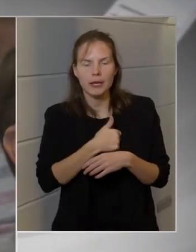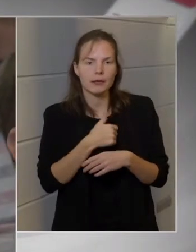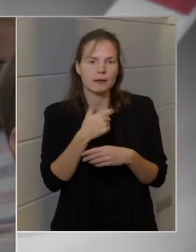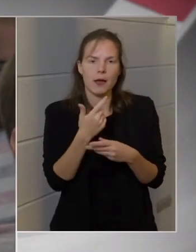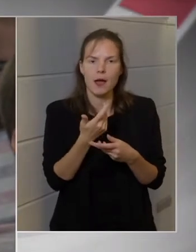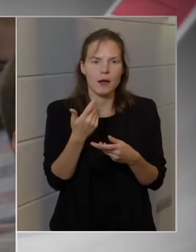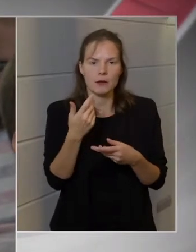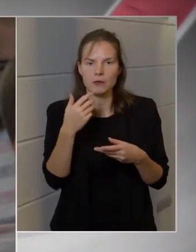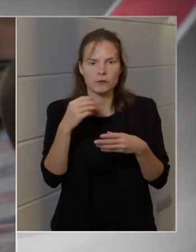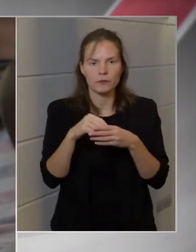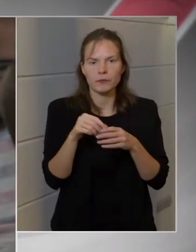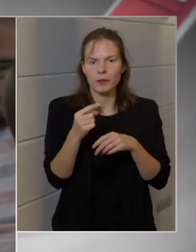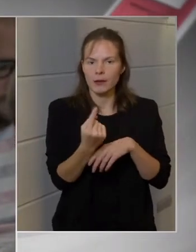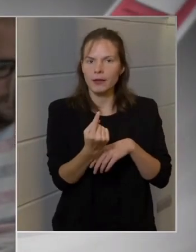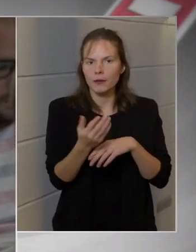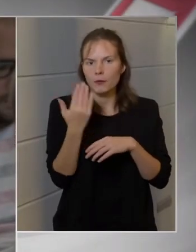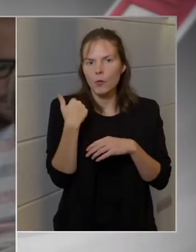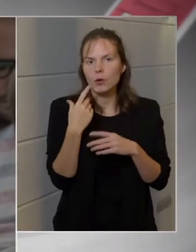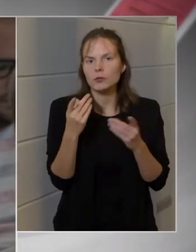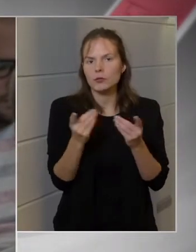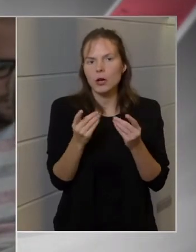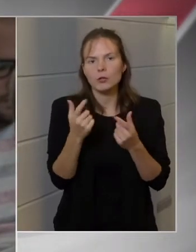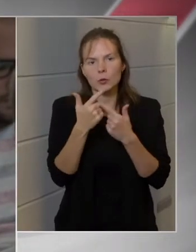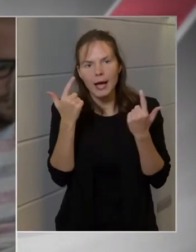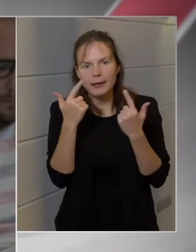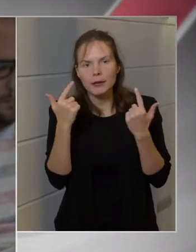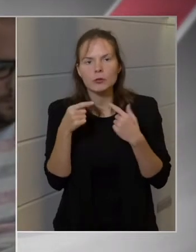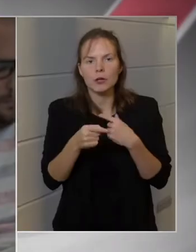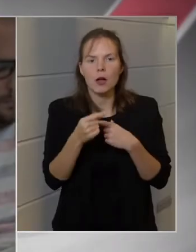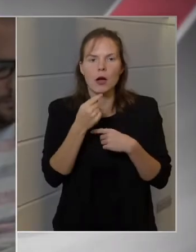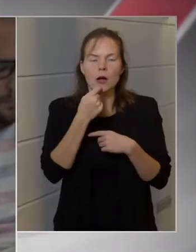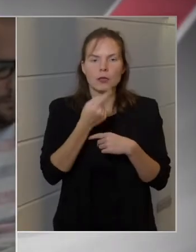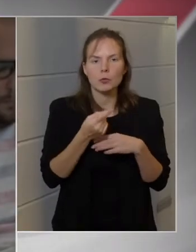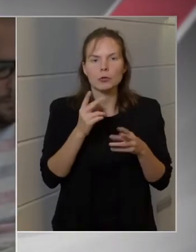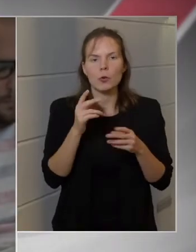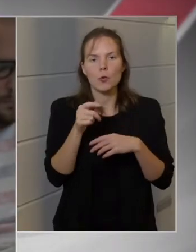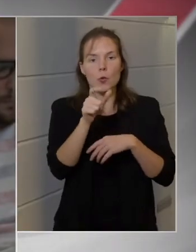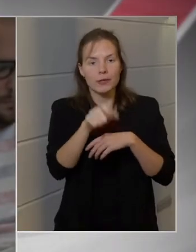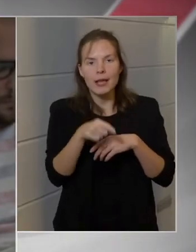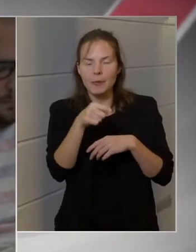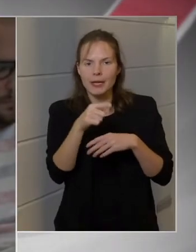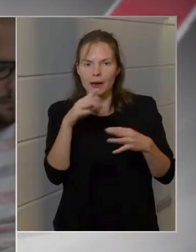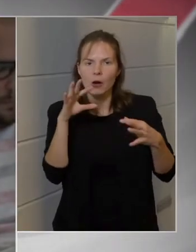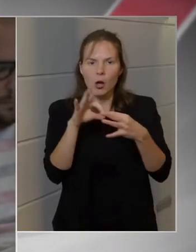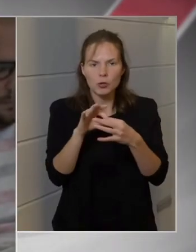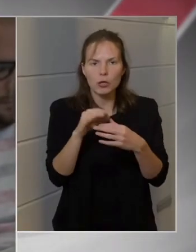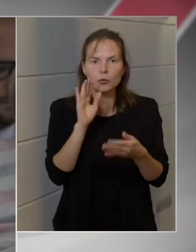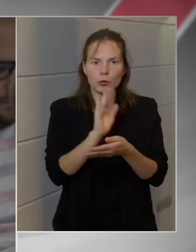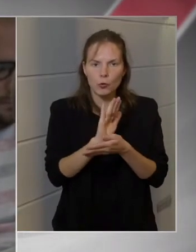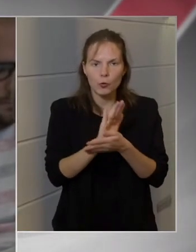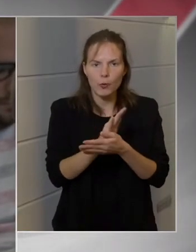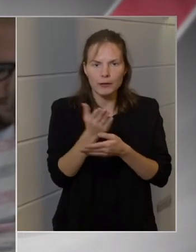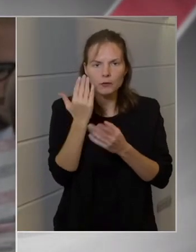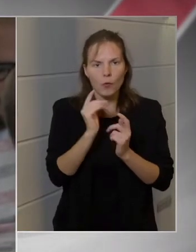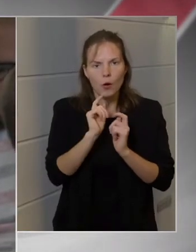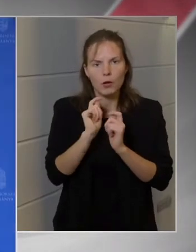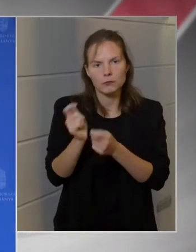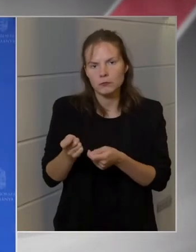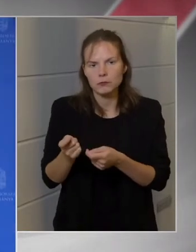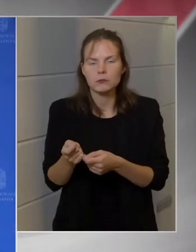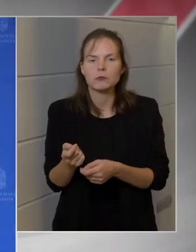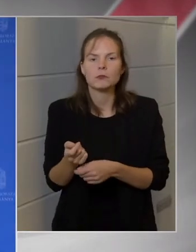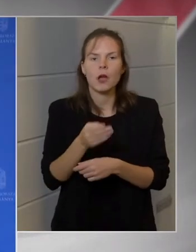sajtótájékoztatót, ami azt tárta föl, hogy az ő személyére kihegyezett dokumentumokat adott át a Fidesz